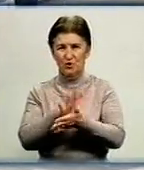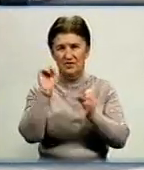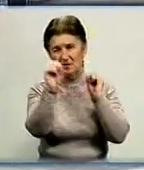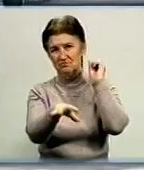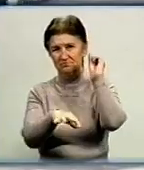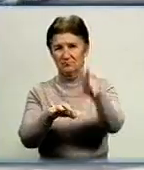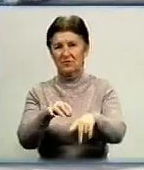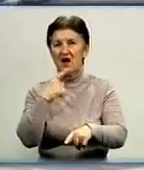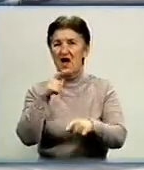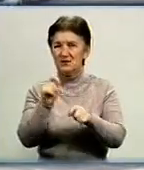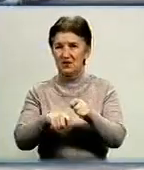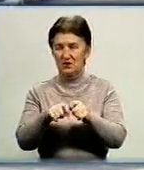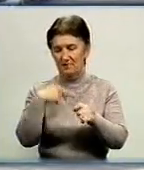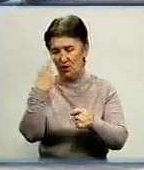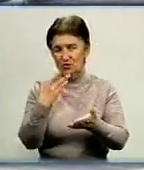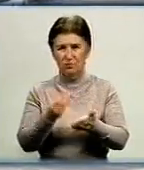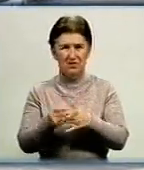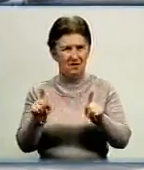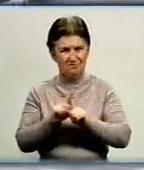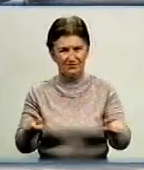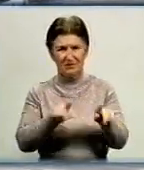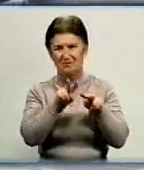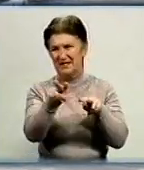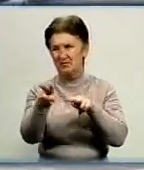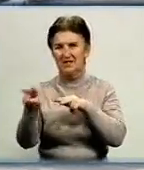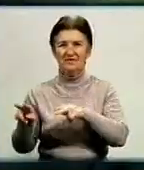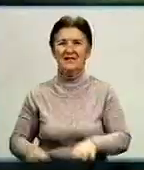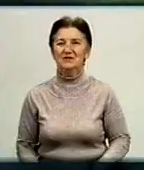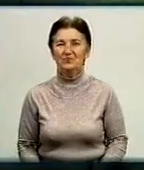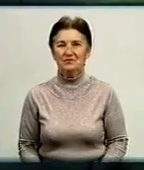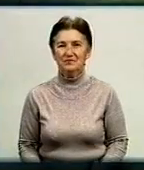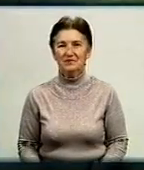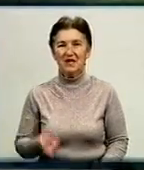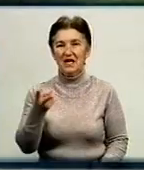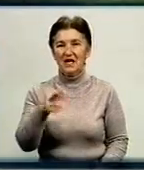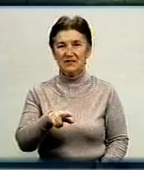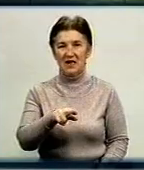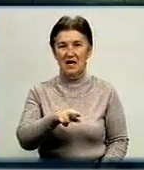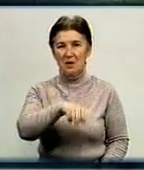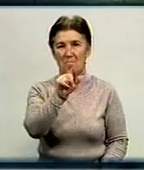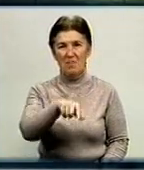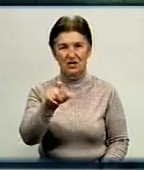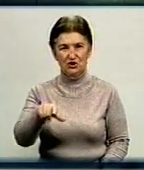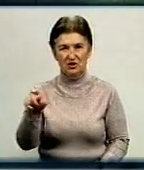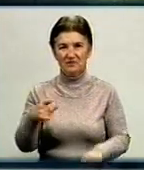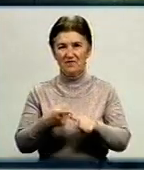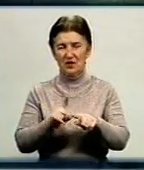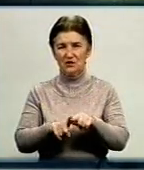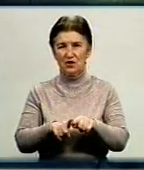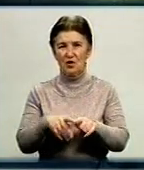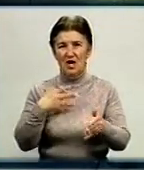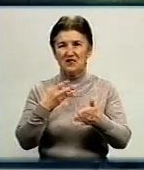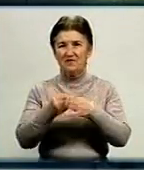період спецінспектори особливо прискіпливі. Для мешканців, які домовладнення свої не